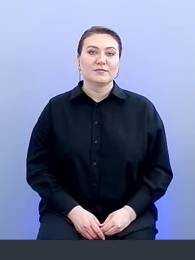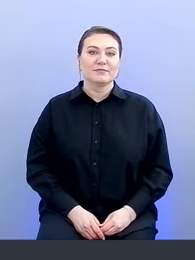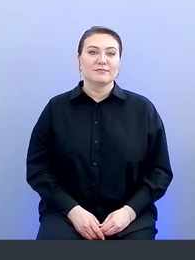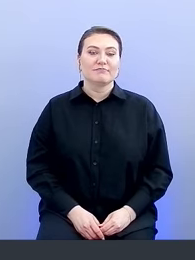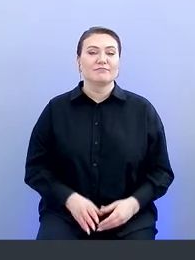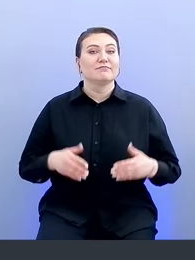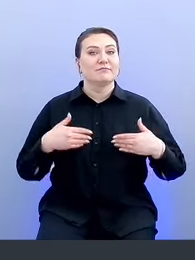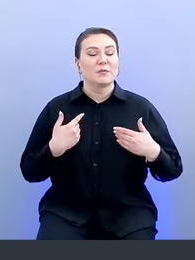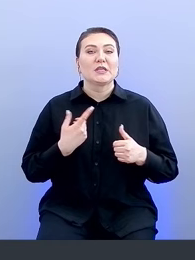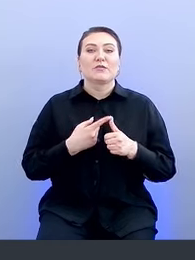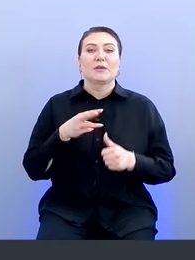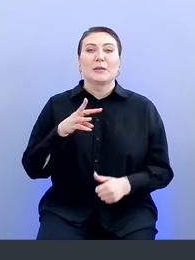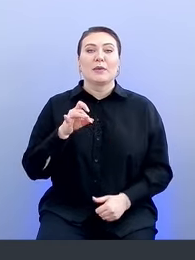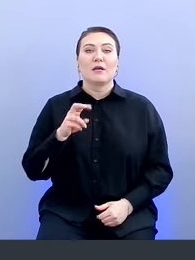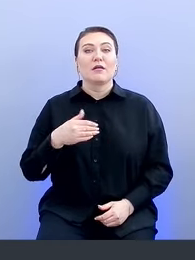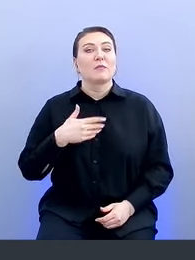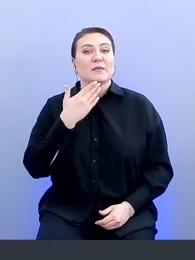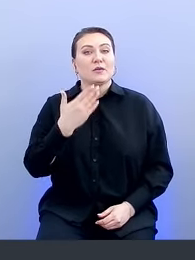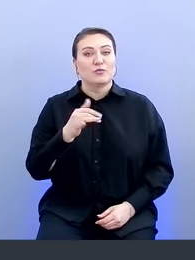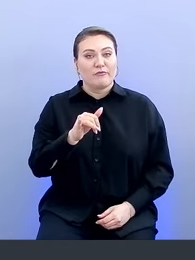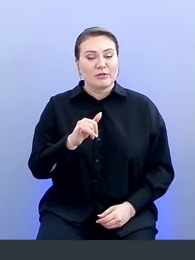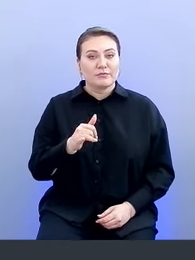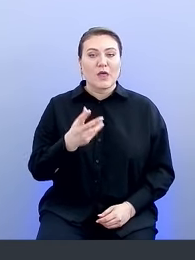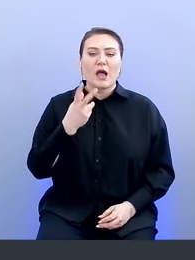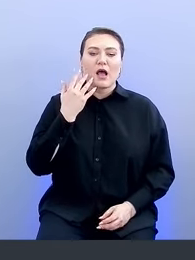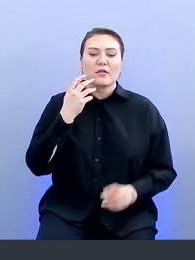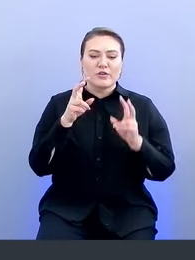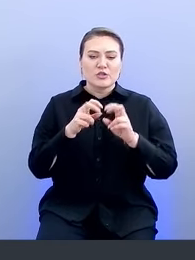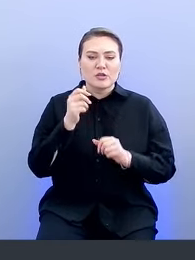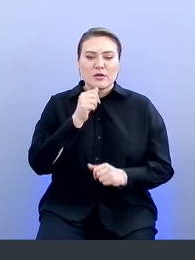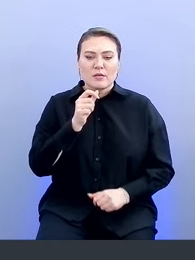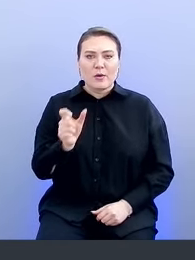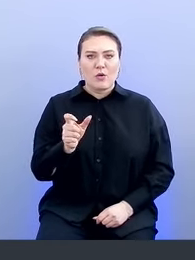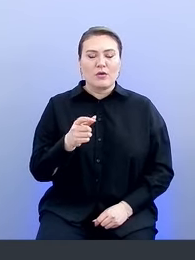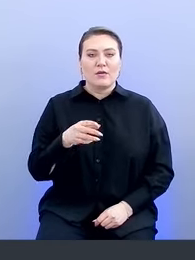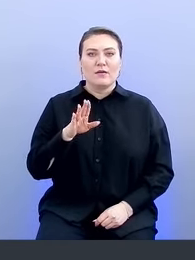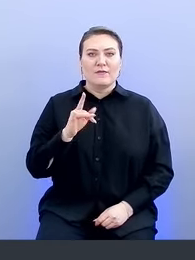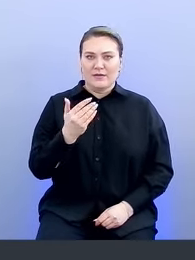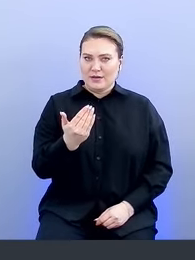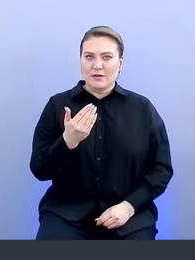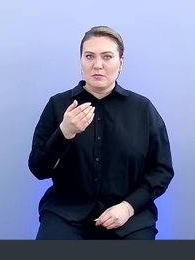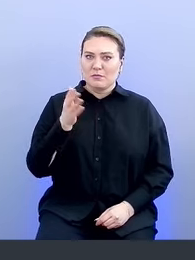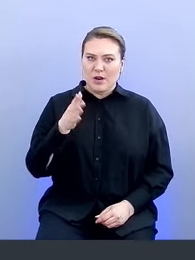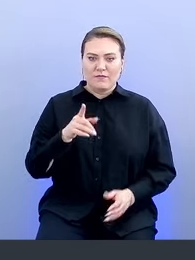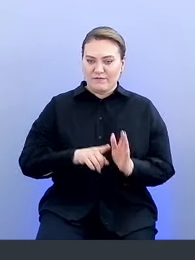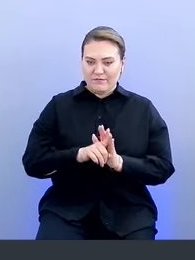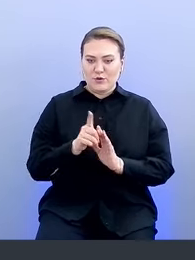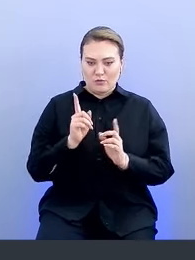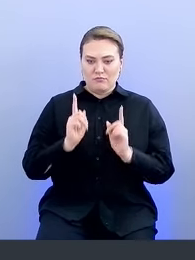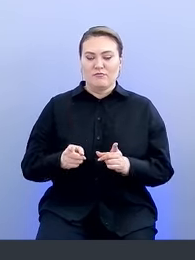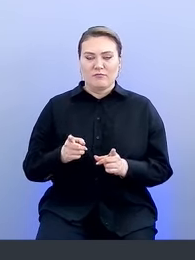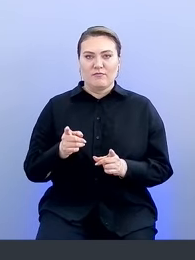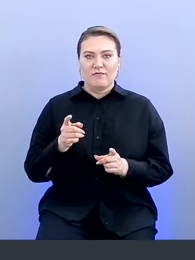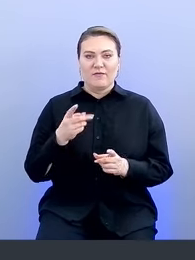Здравствуйте. Михаил. Хотел спросить, вы когда ищете пароли, вы их прямо в исходном виде используете или